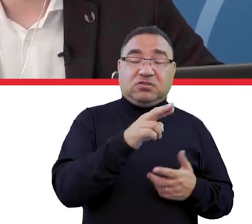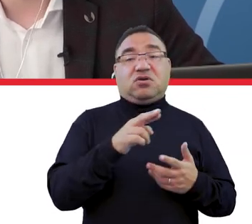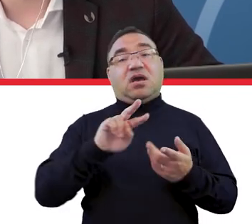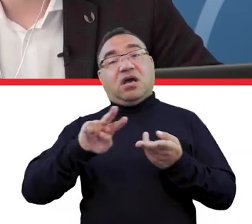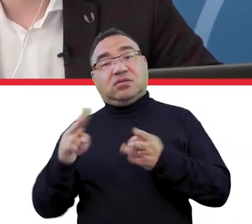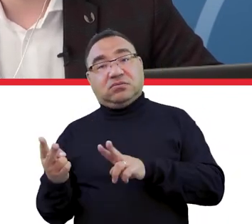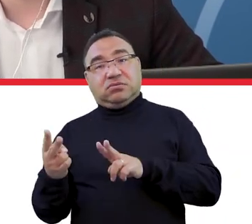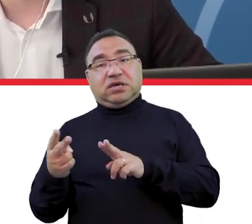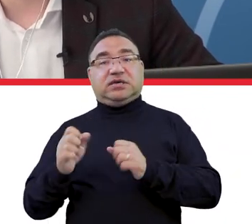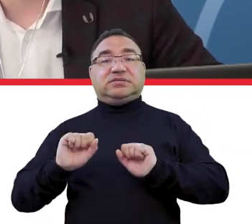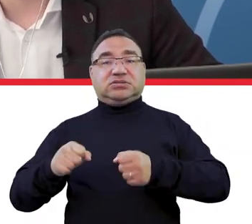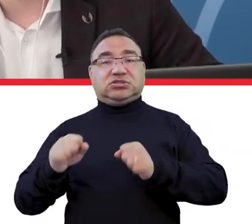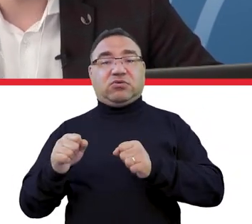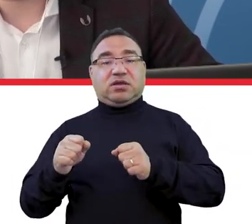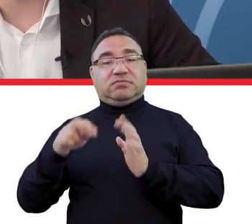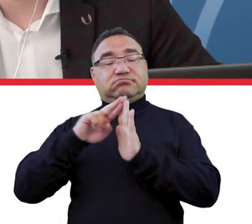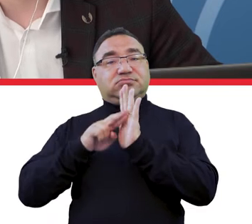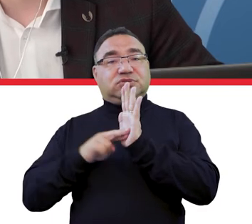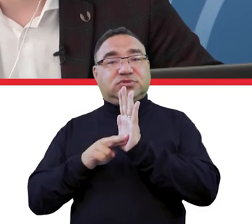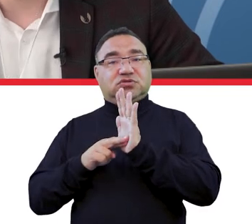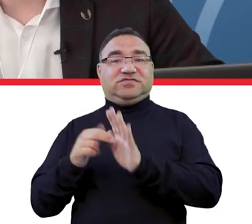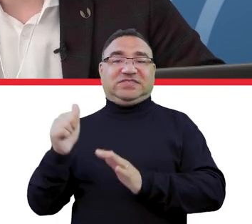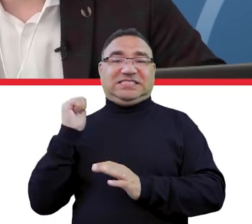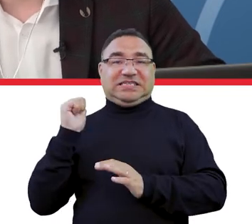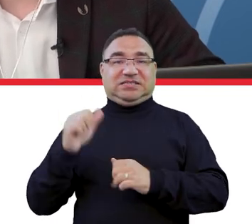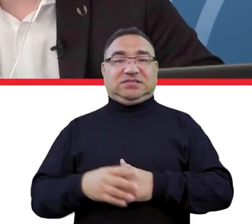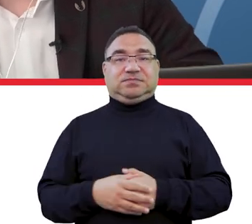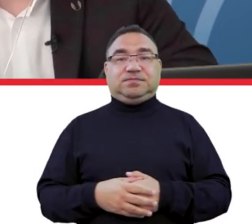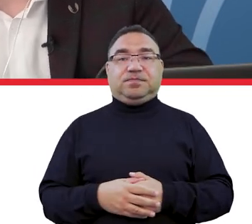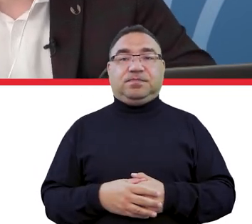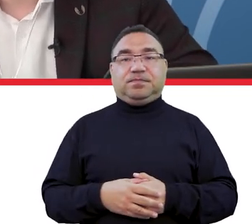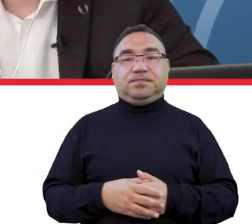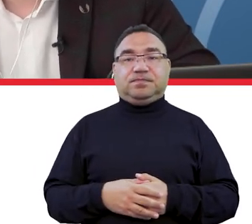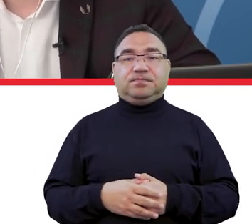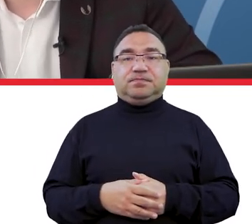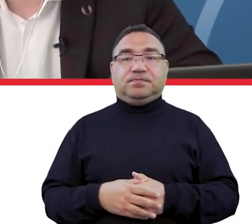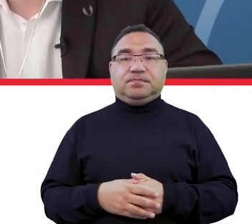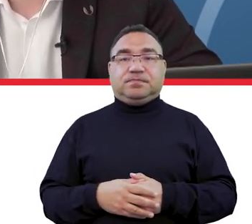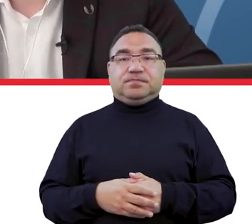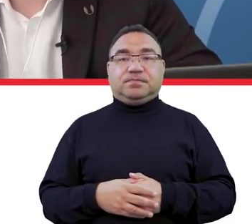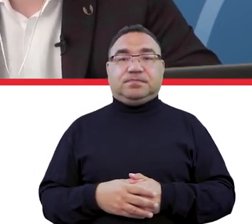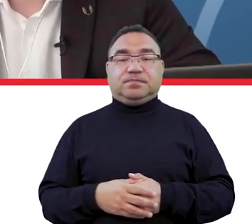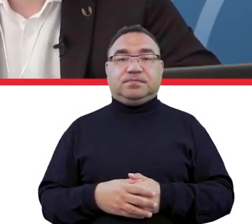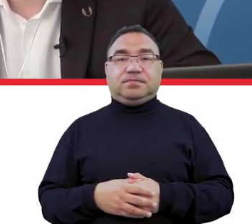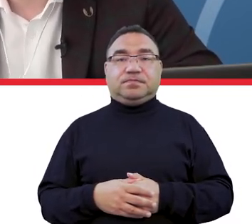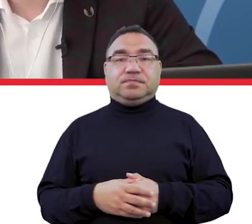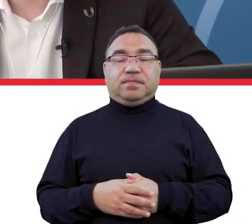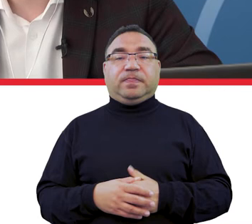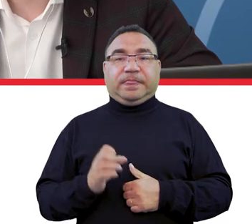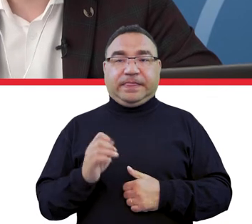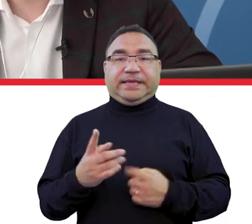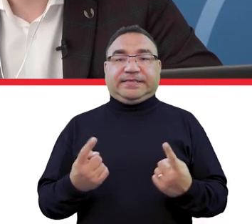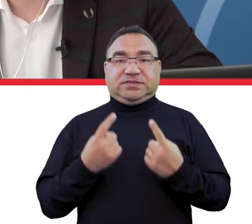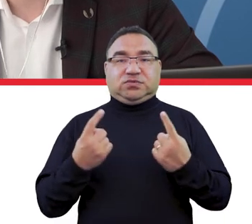działanie, jak autor mówi, wstecz tego przepisu. Znaczy oczywiście jest sytuacja taka,